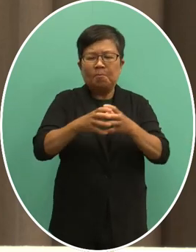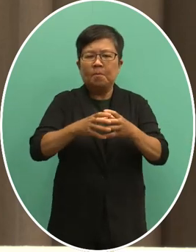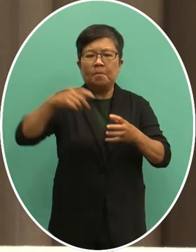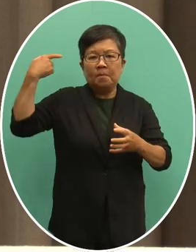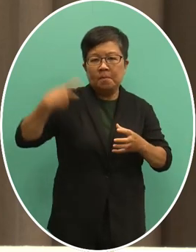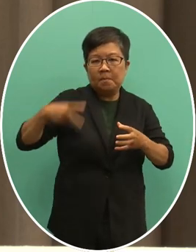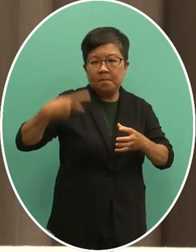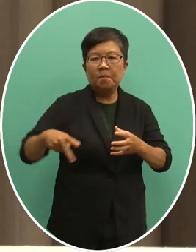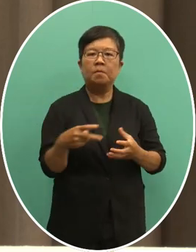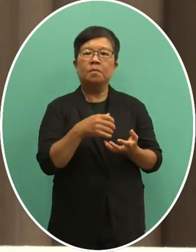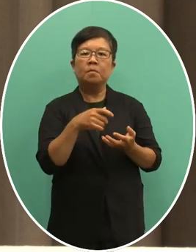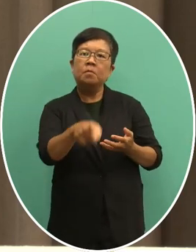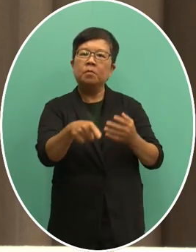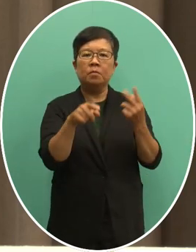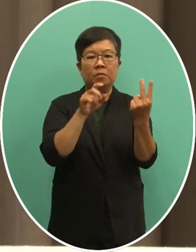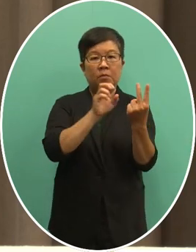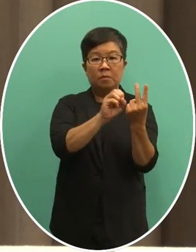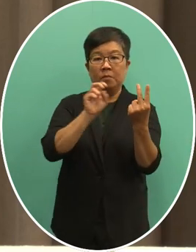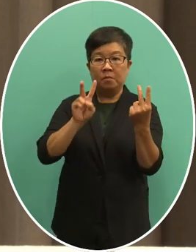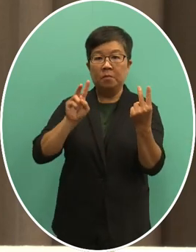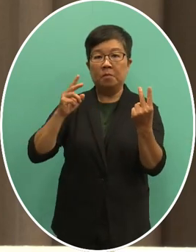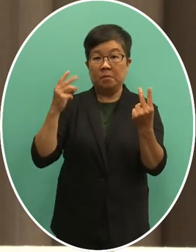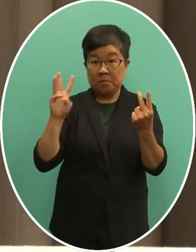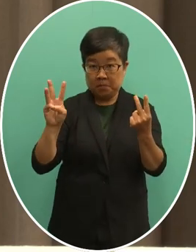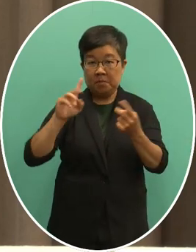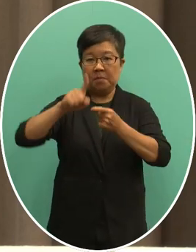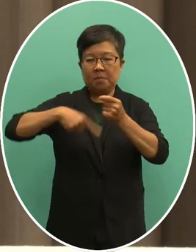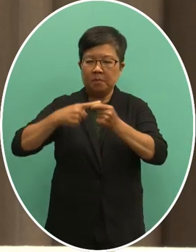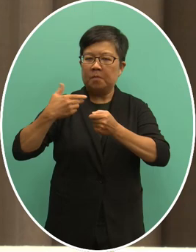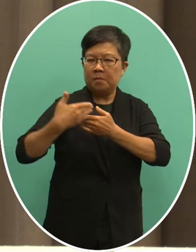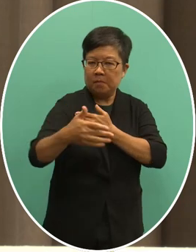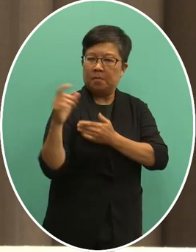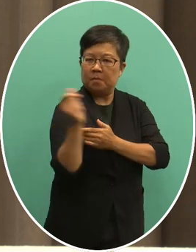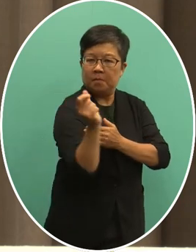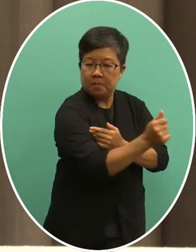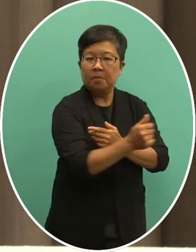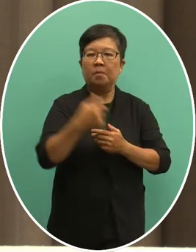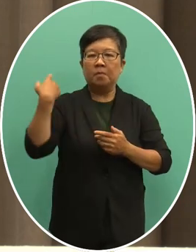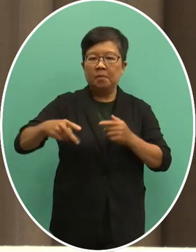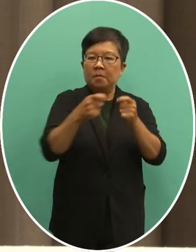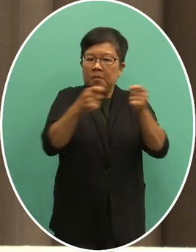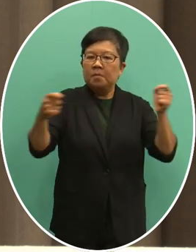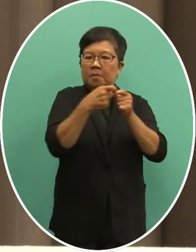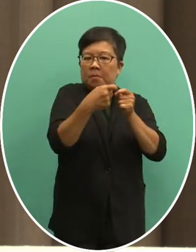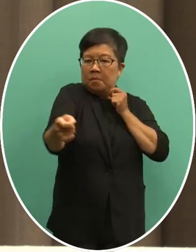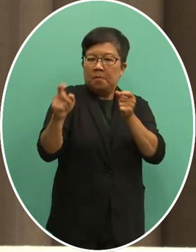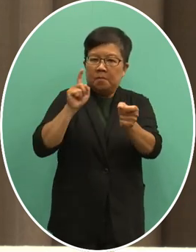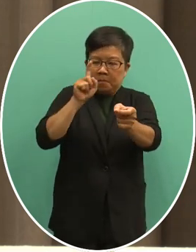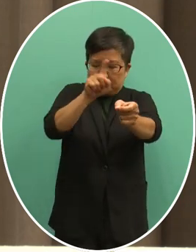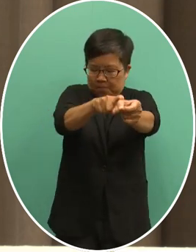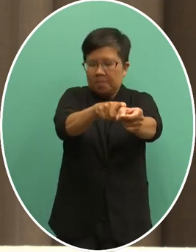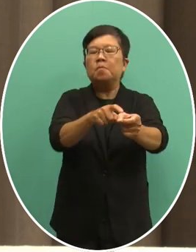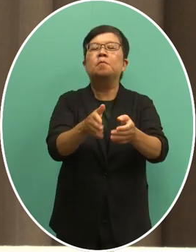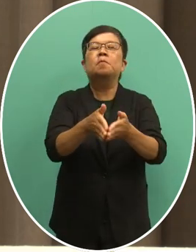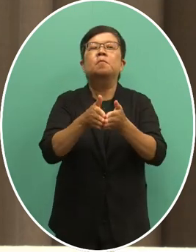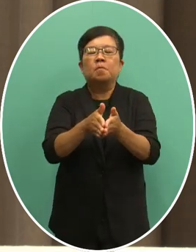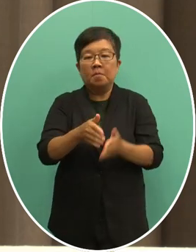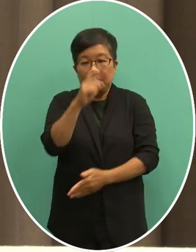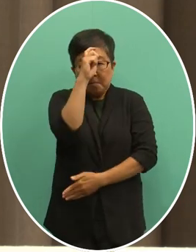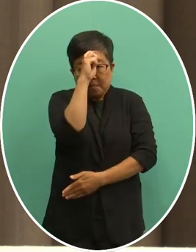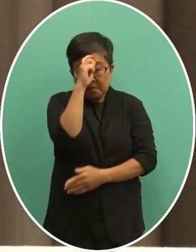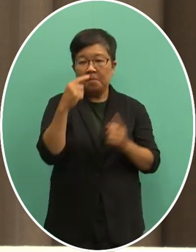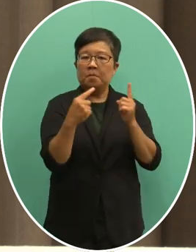速落实2030年的议程以及其永续发展的目标以实现